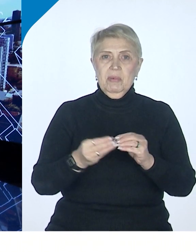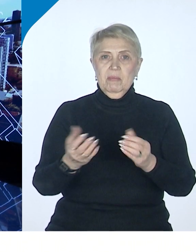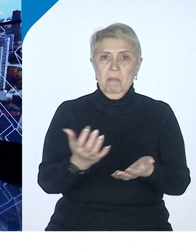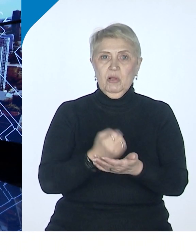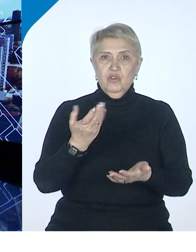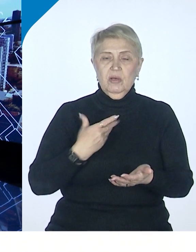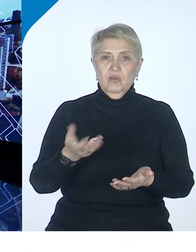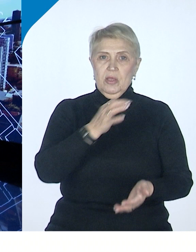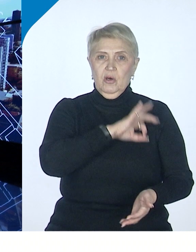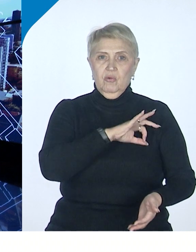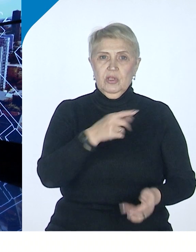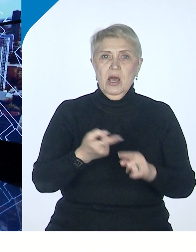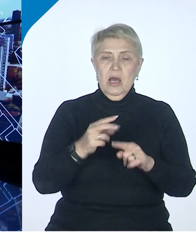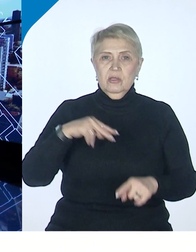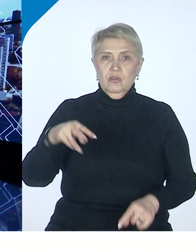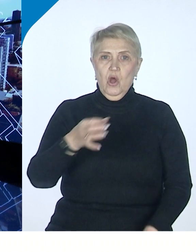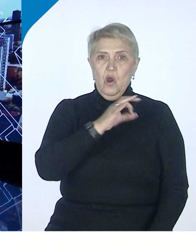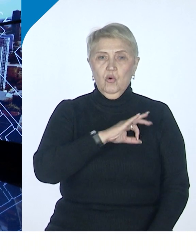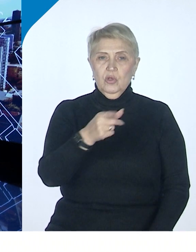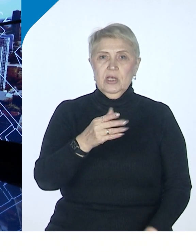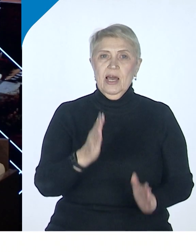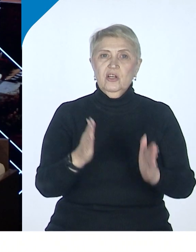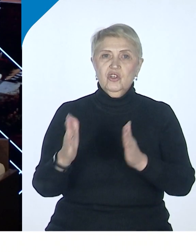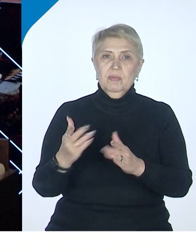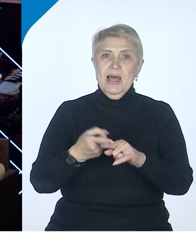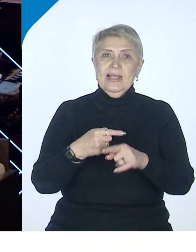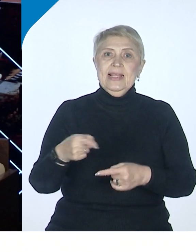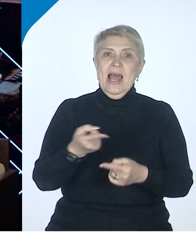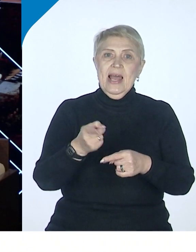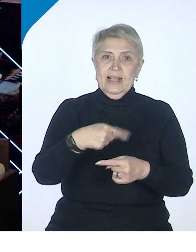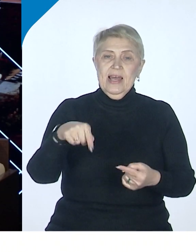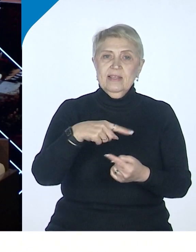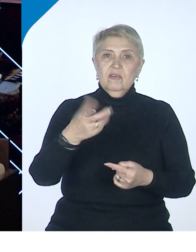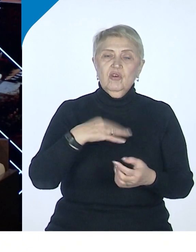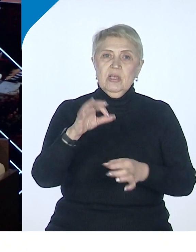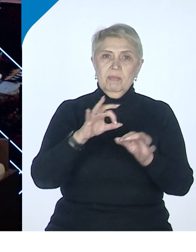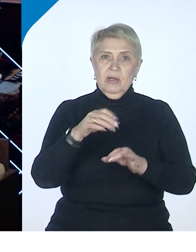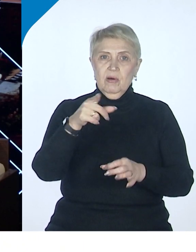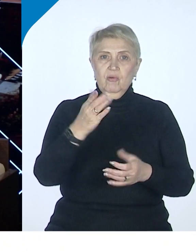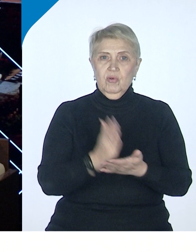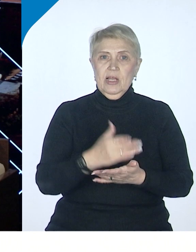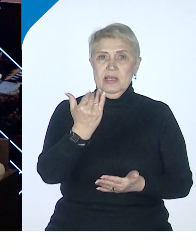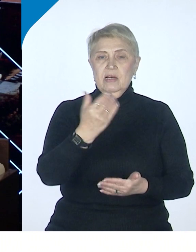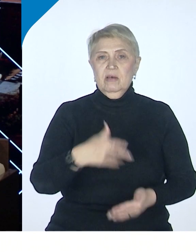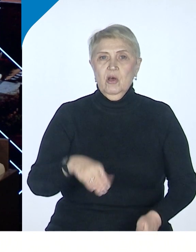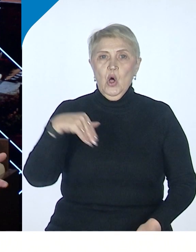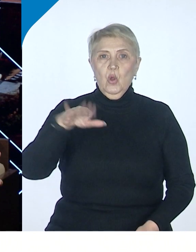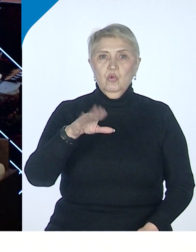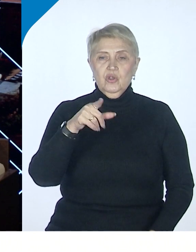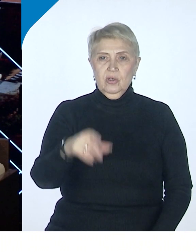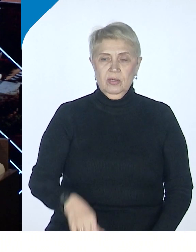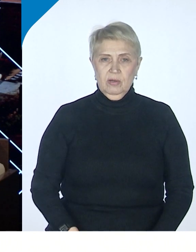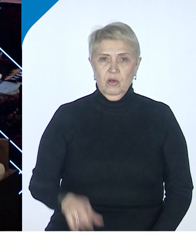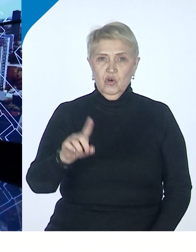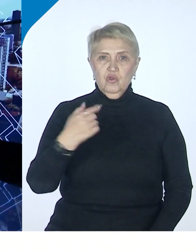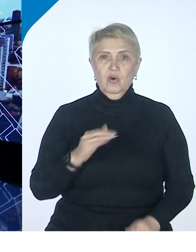И для них вот этот льготный режим, вот именно для этих проектов, он является премией. За то, что они пришли